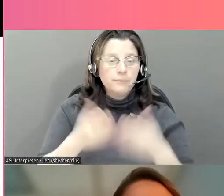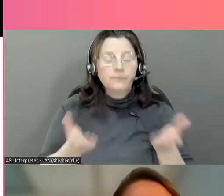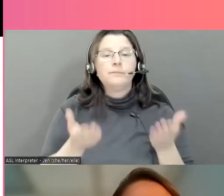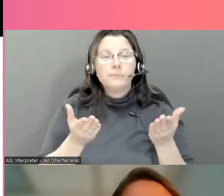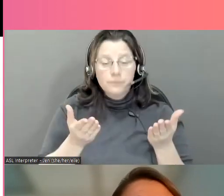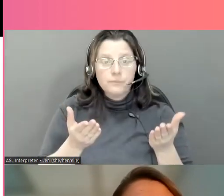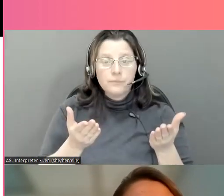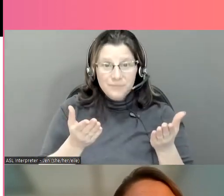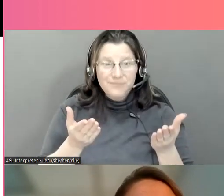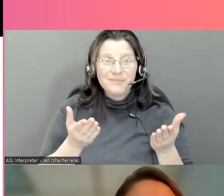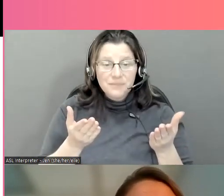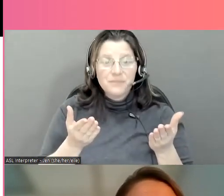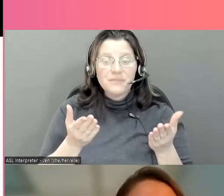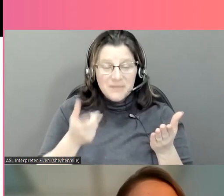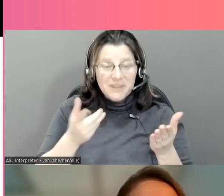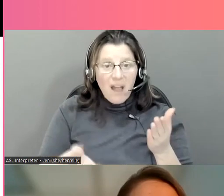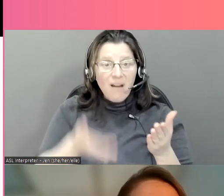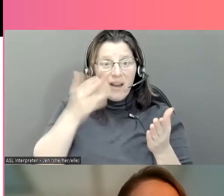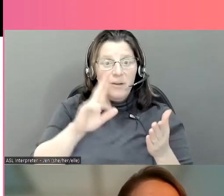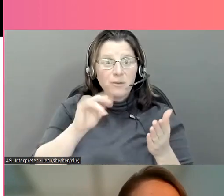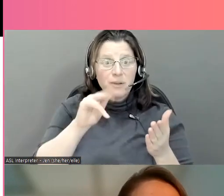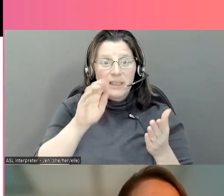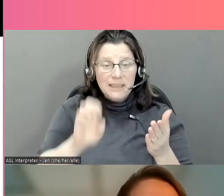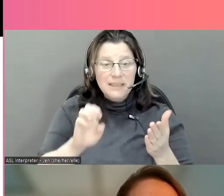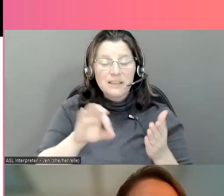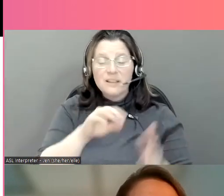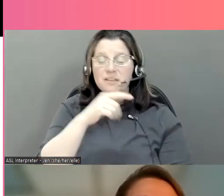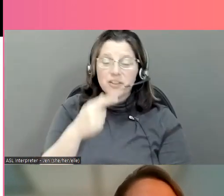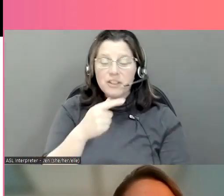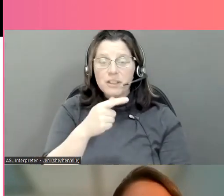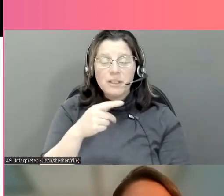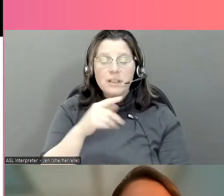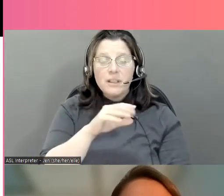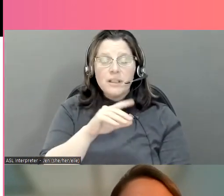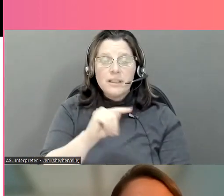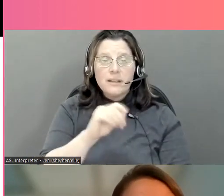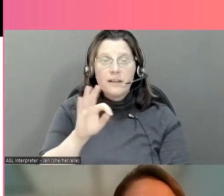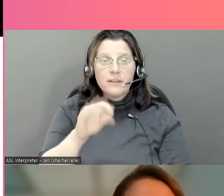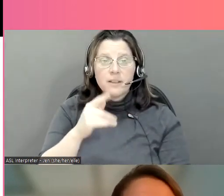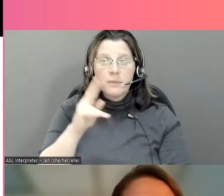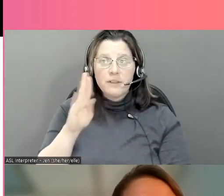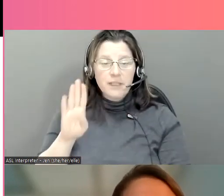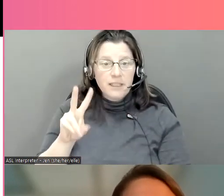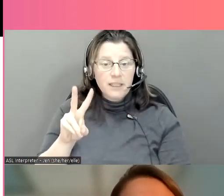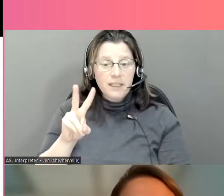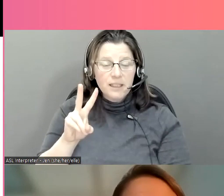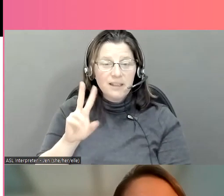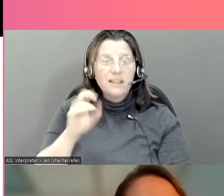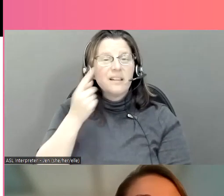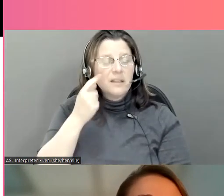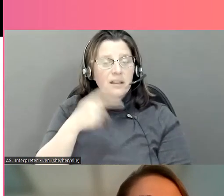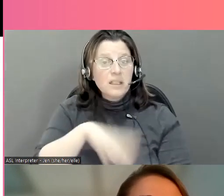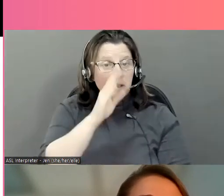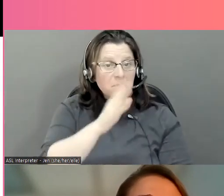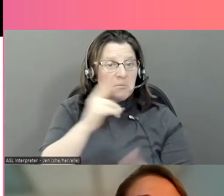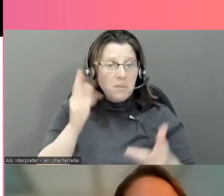Alors, on veut dire que les jeunes de diverses identités sexuelles et de genre subissent des taux de violence sexuelle et fondés sur le sexe facilité par la